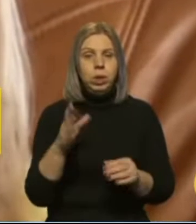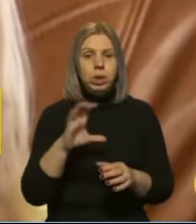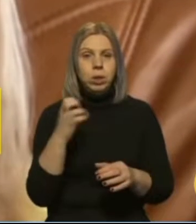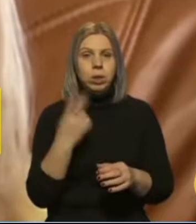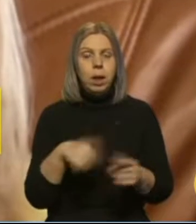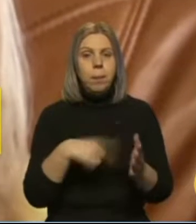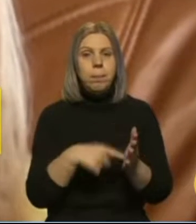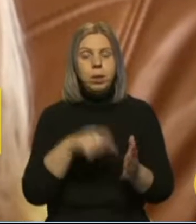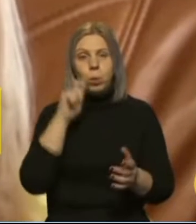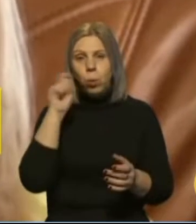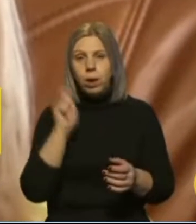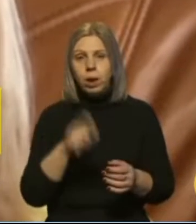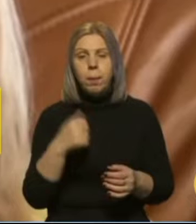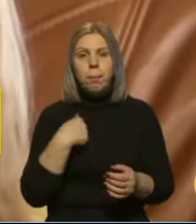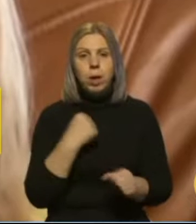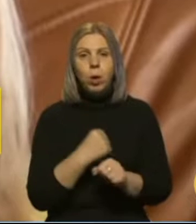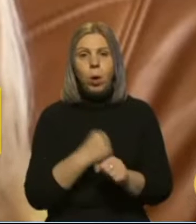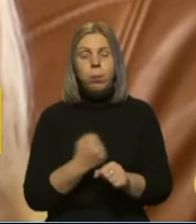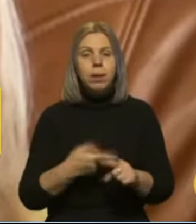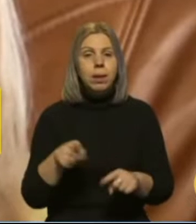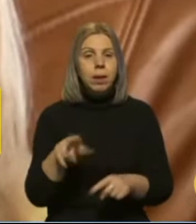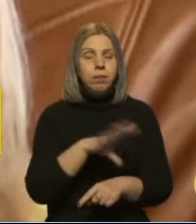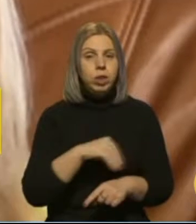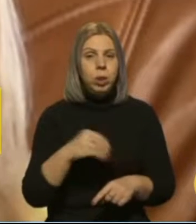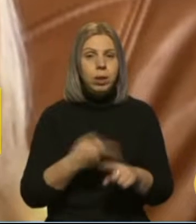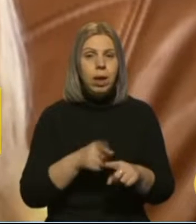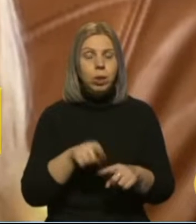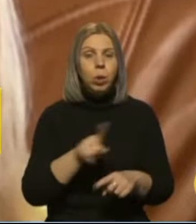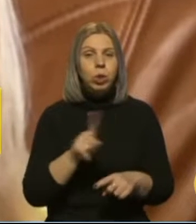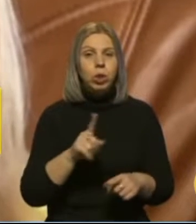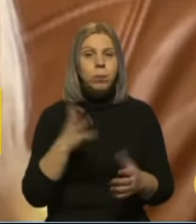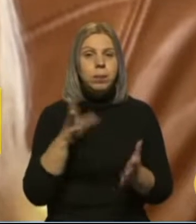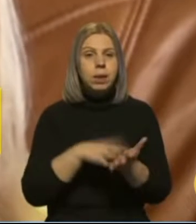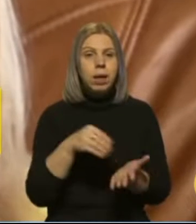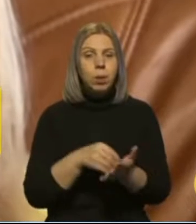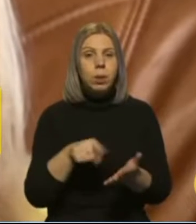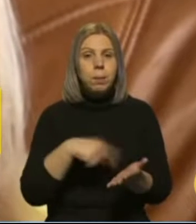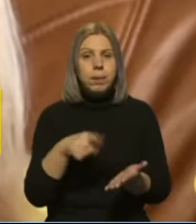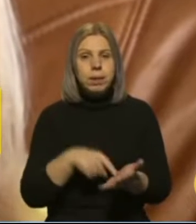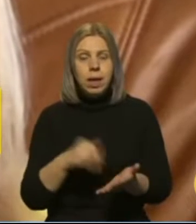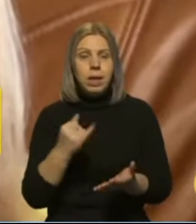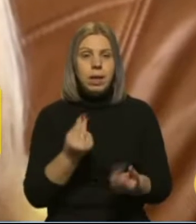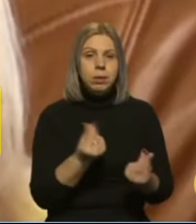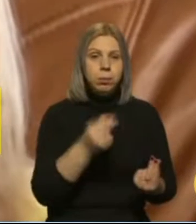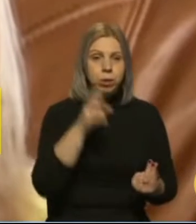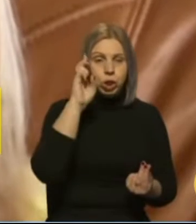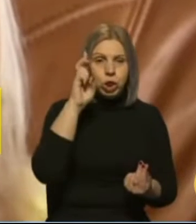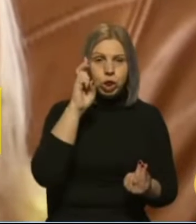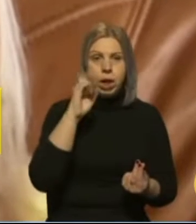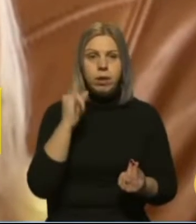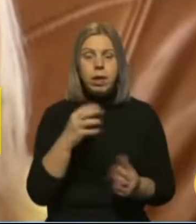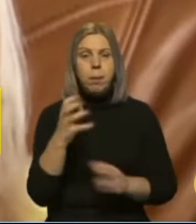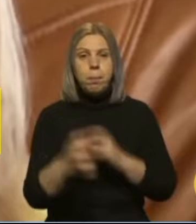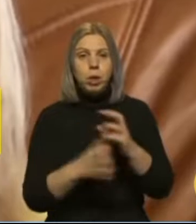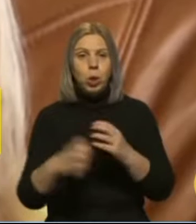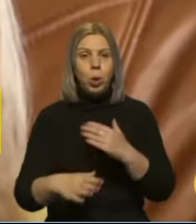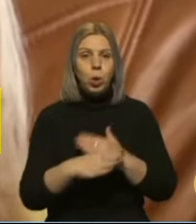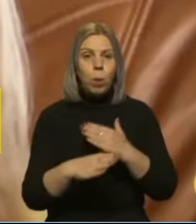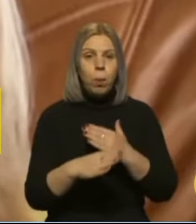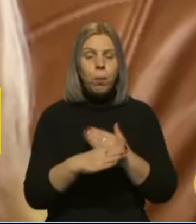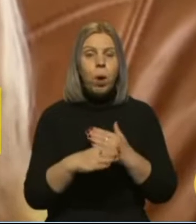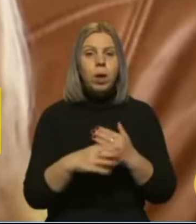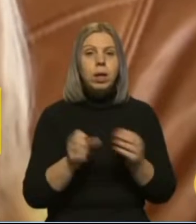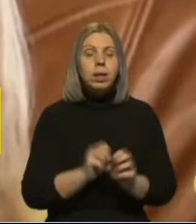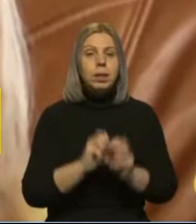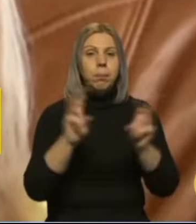Асоціацією міст України, ми робимо все для того, щоб і за рахунок місцевих, і за рахунок державного, і міжнародної допомоги